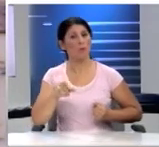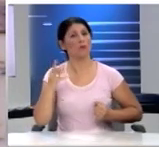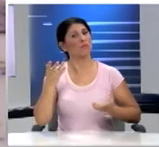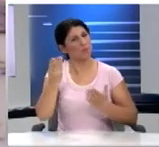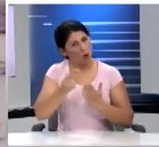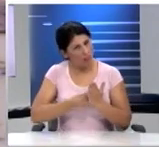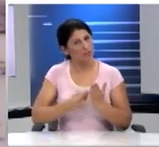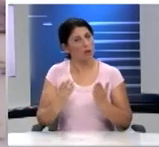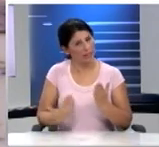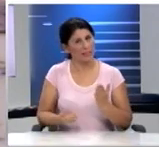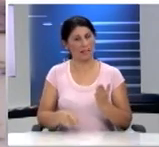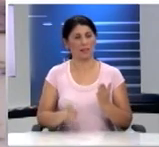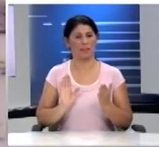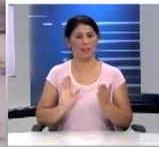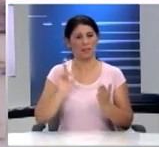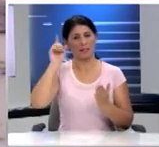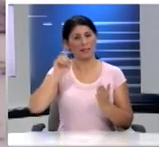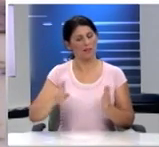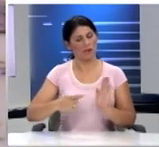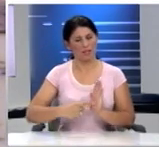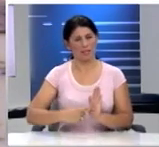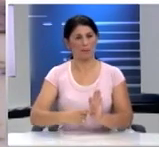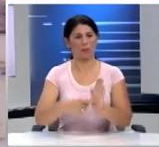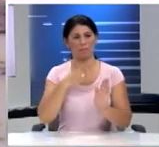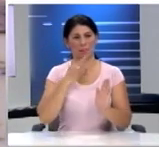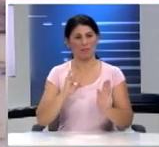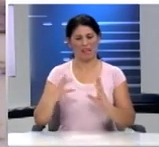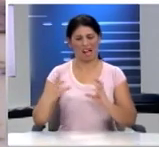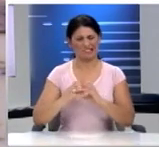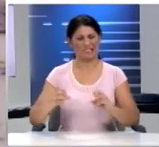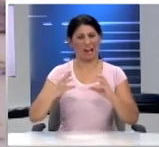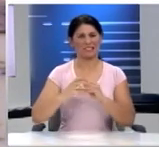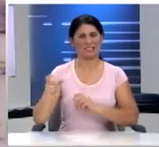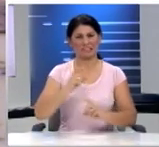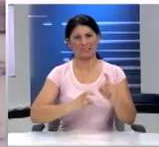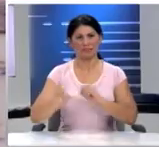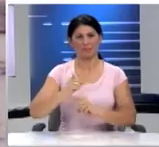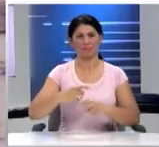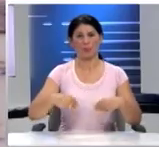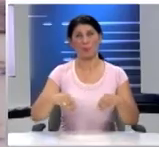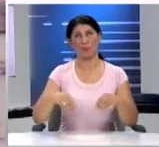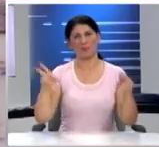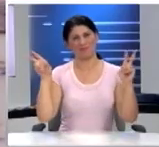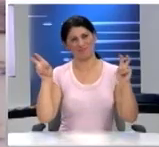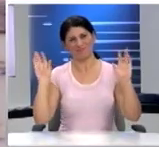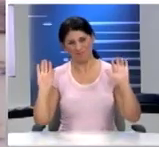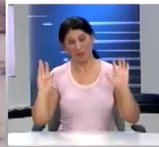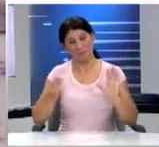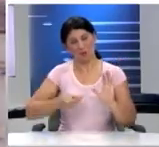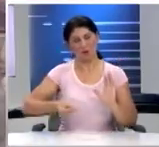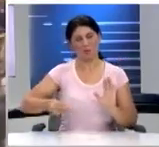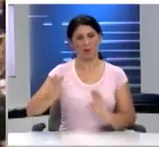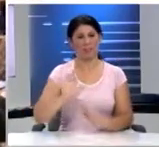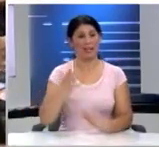συχνά και που ίσως δεν προβάλλεται τόσο επειδή ο καυγάς πουλάει εντός εισαγωγικών περισσότερο